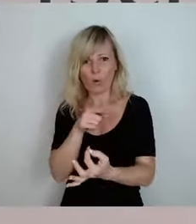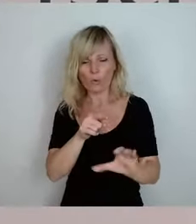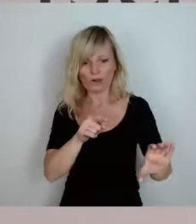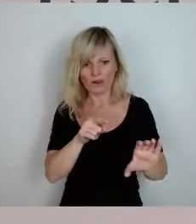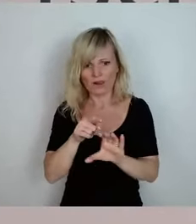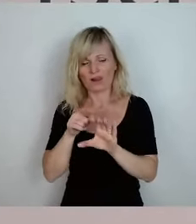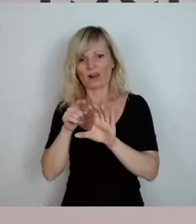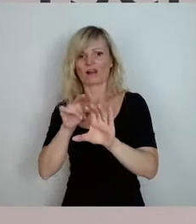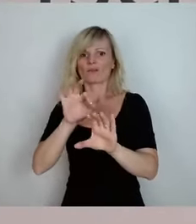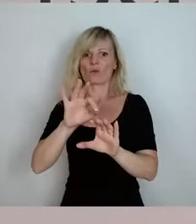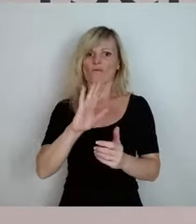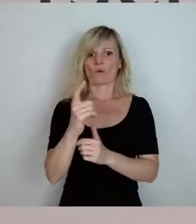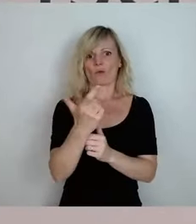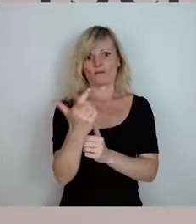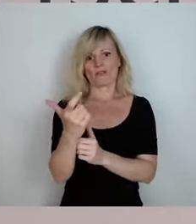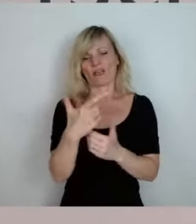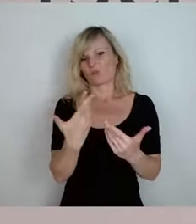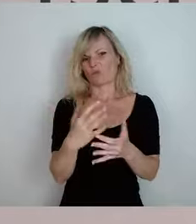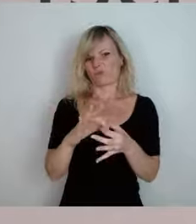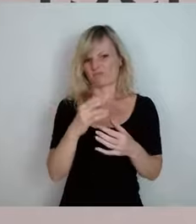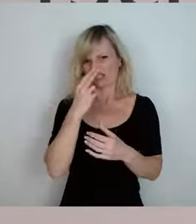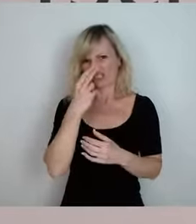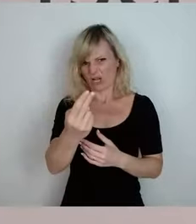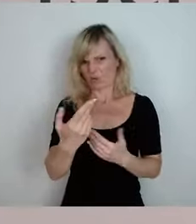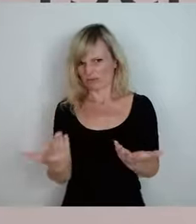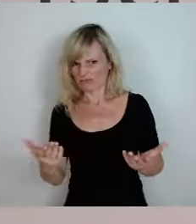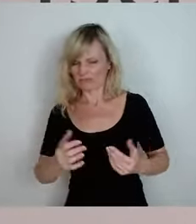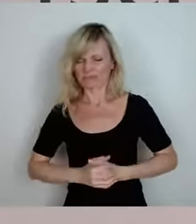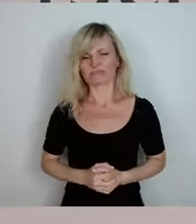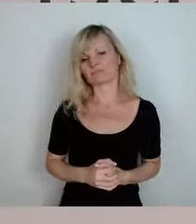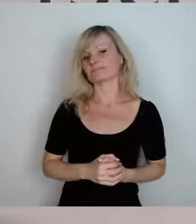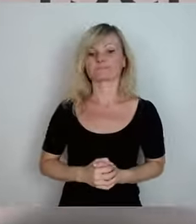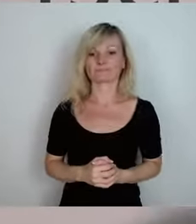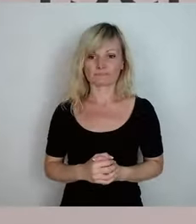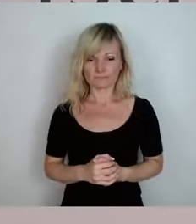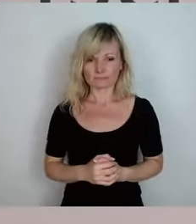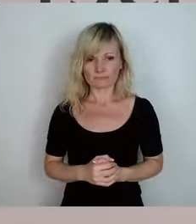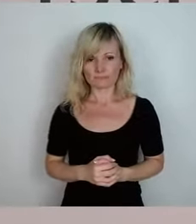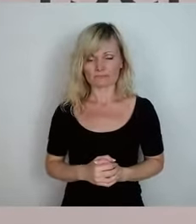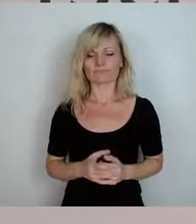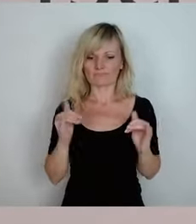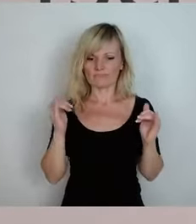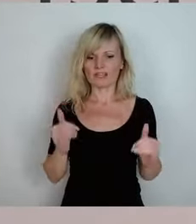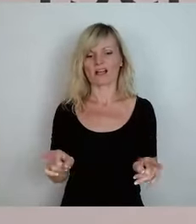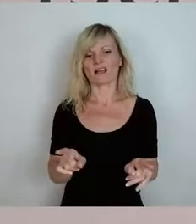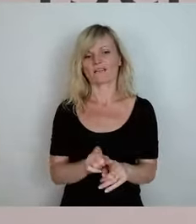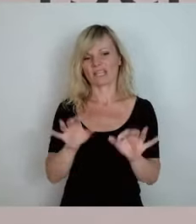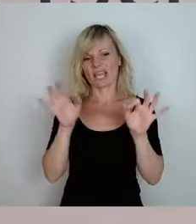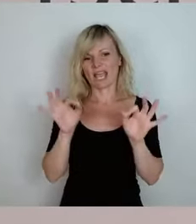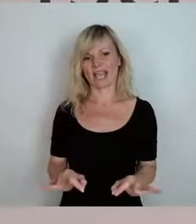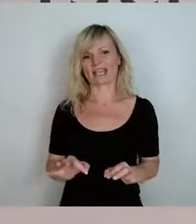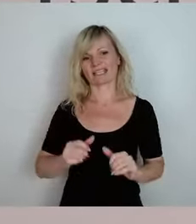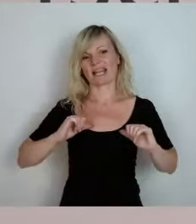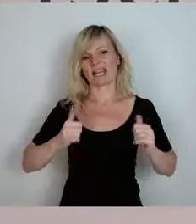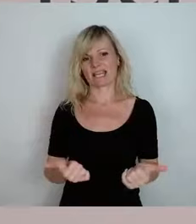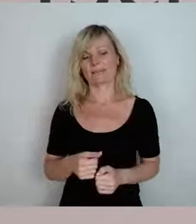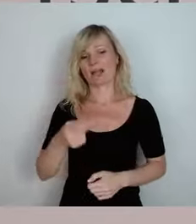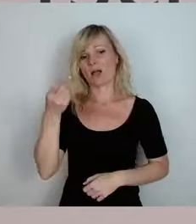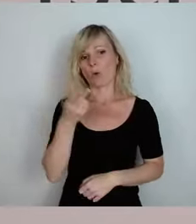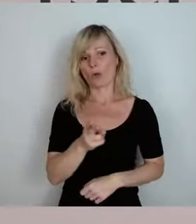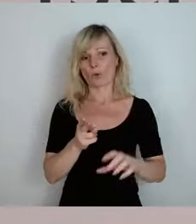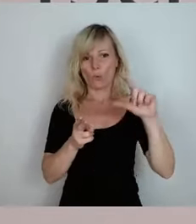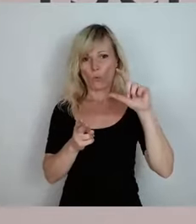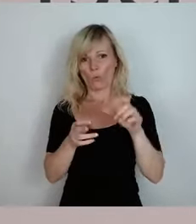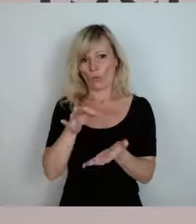wird. Danke. Ja, das ist wie im echten Leben. Man kann den Euro nur einmal ausgeben und